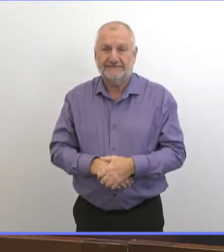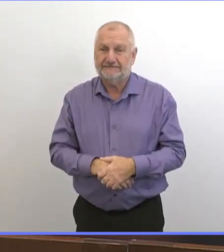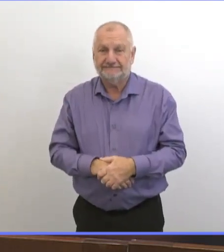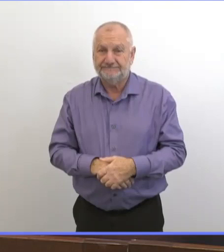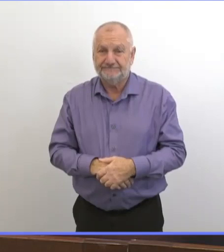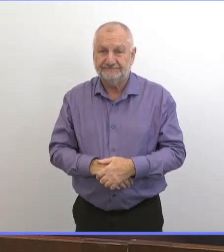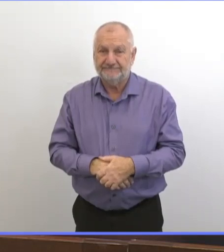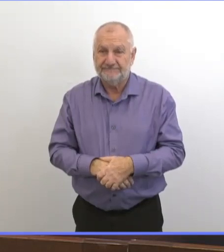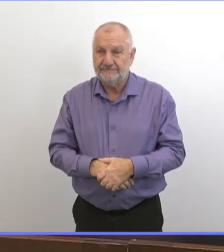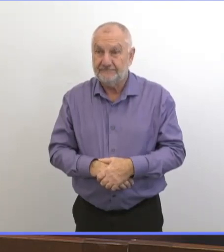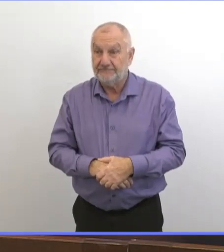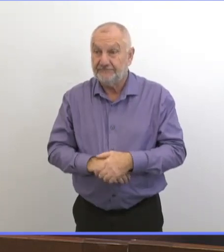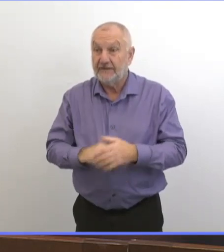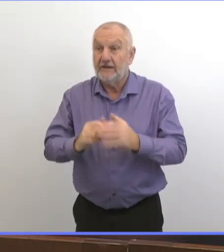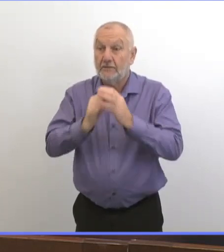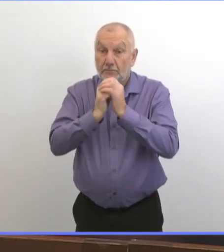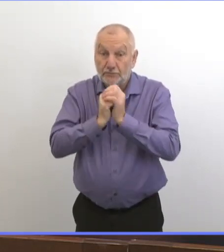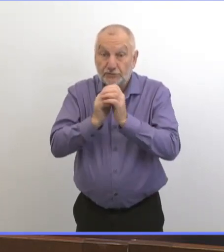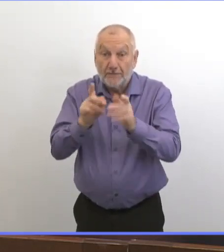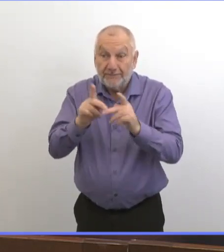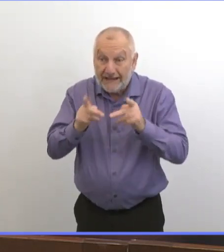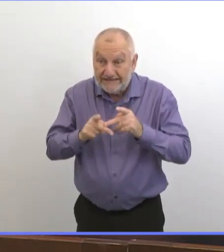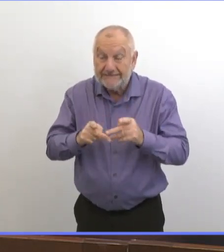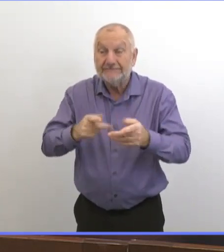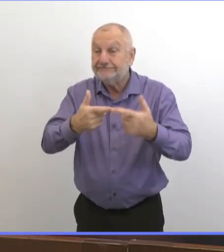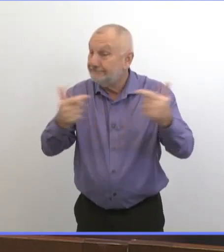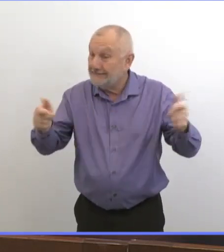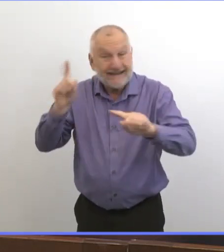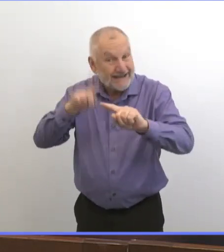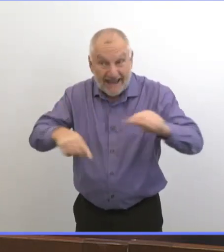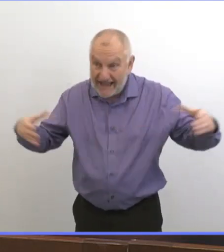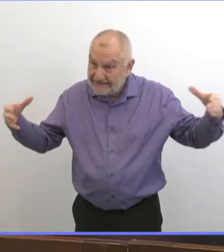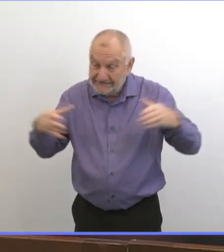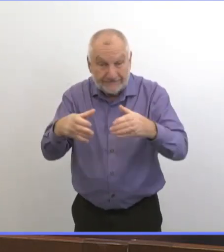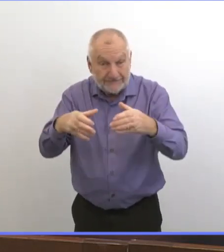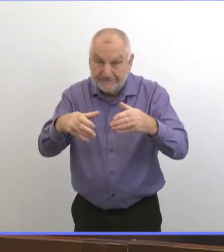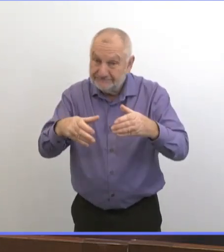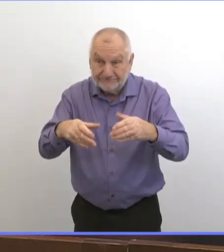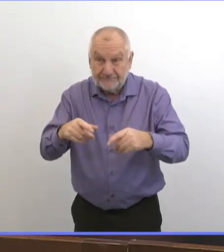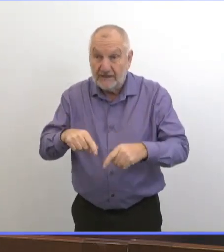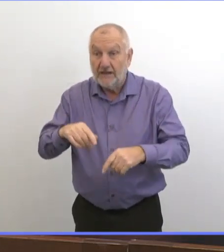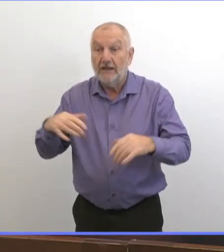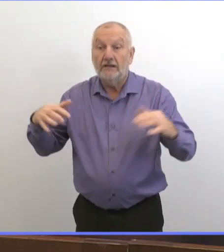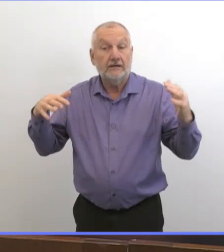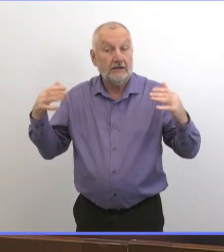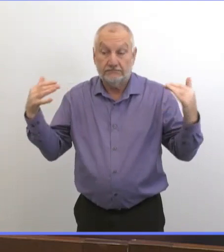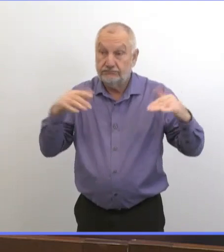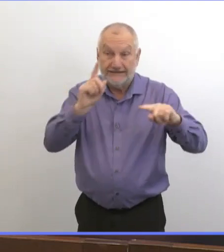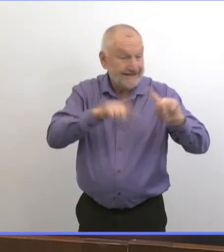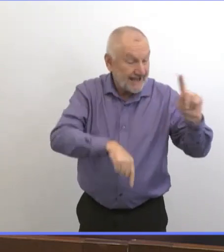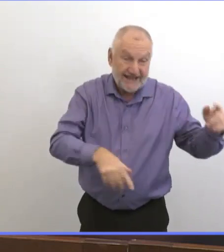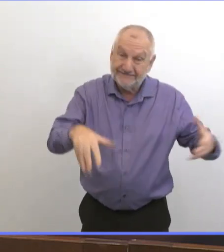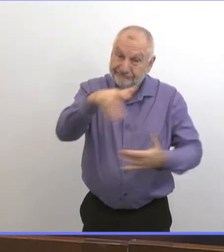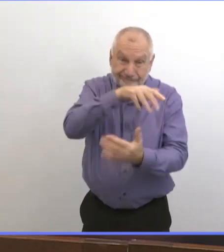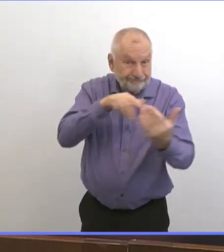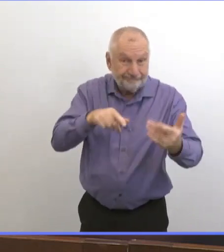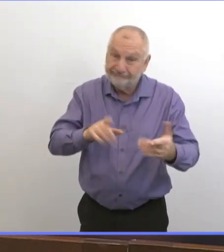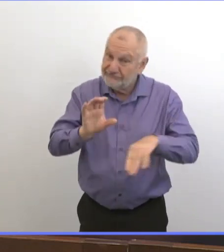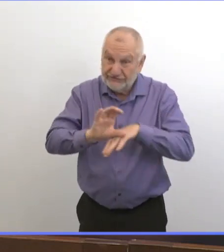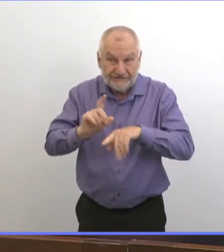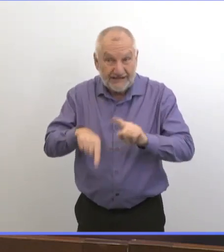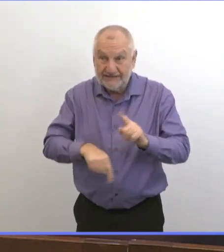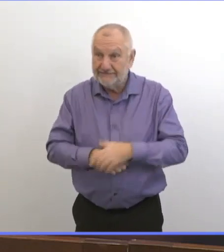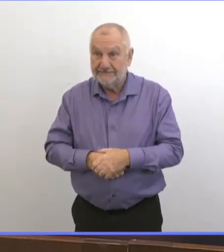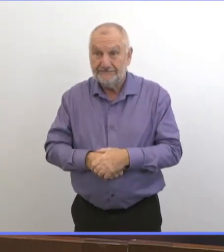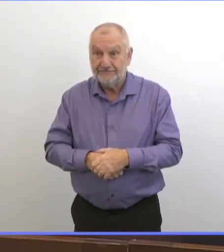Et ça comprend les services religieux en personne et autres types de rassemblements. Les employeurs